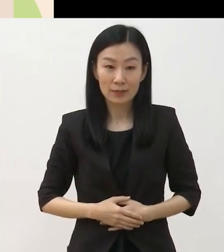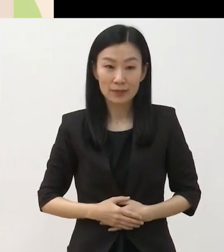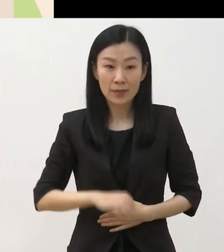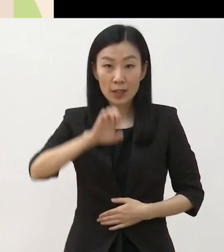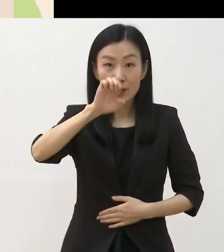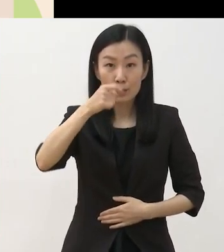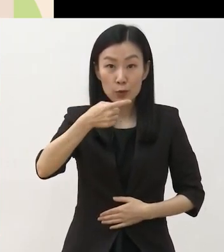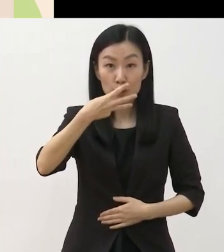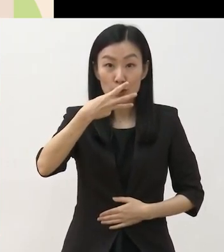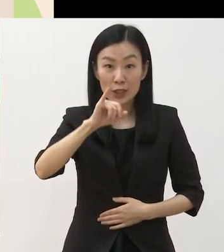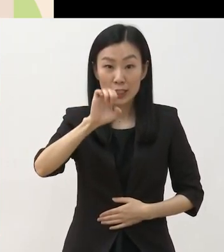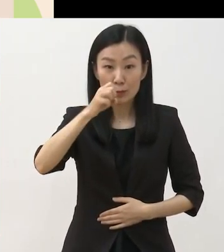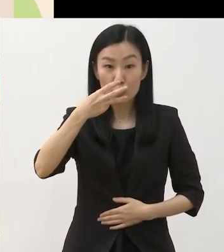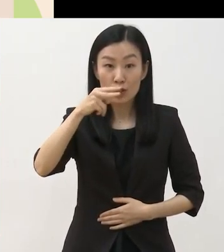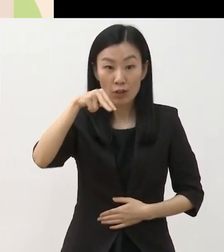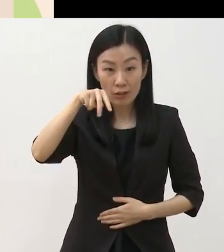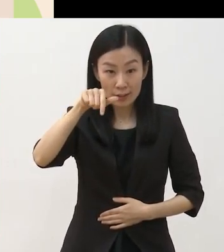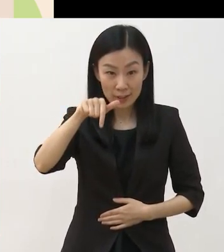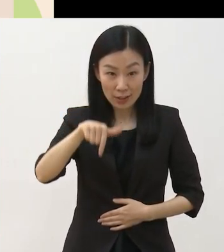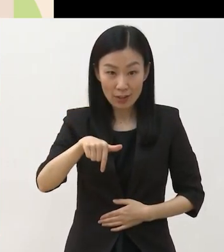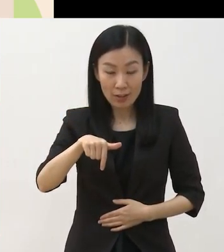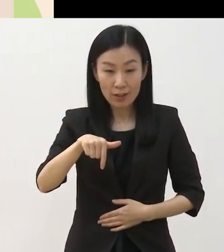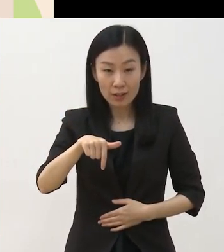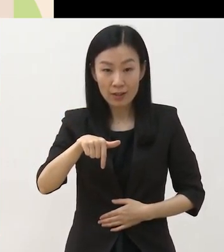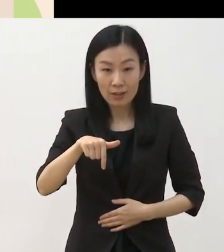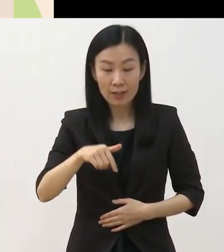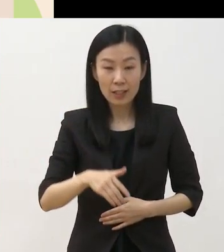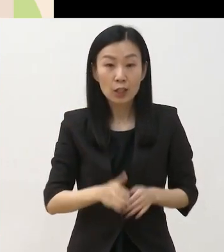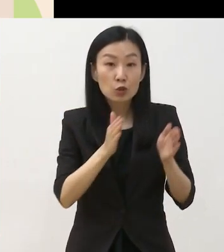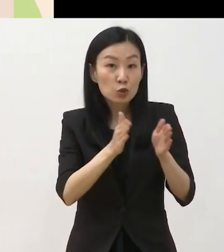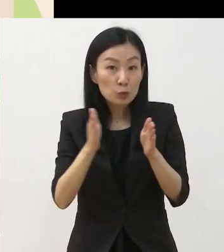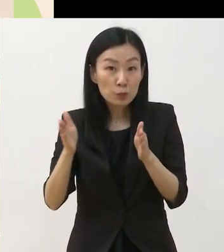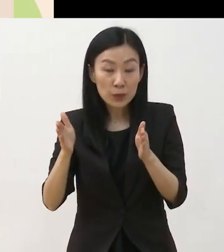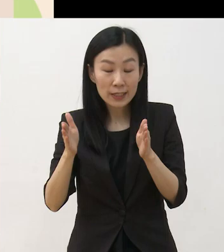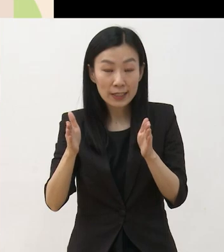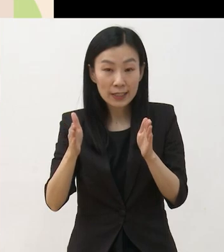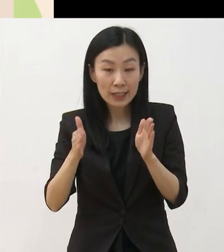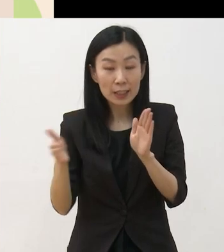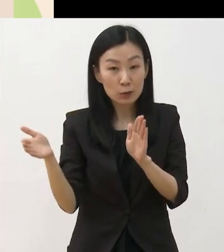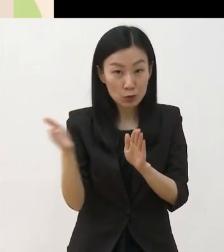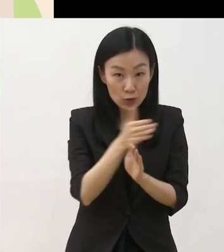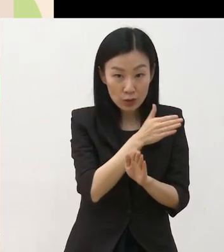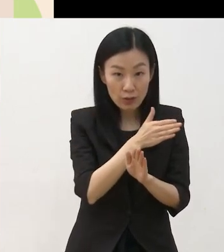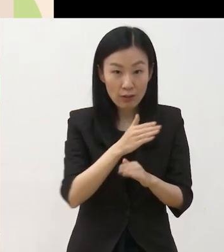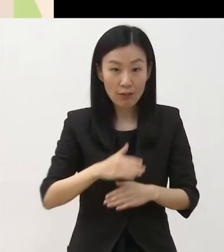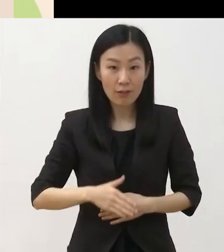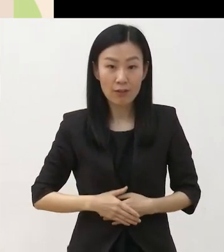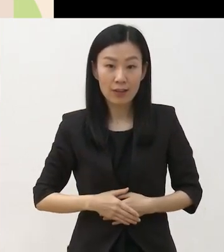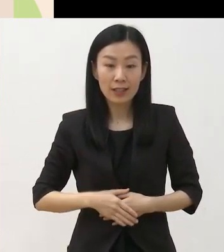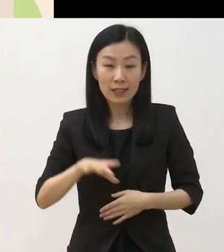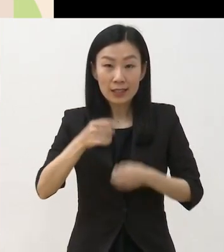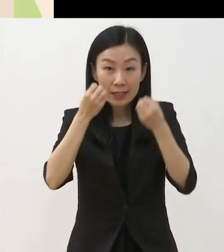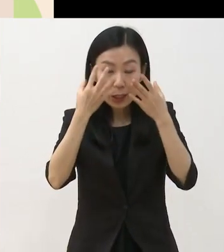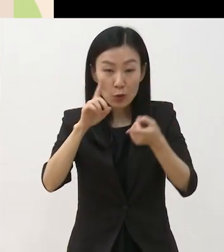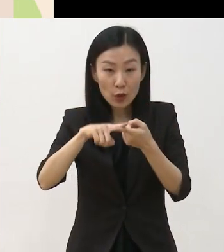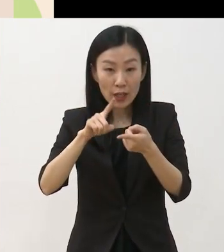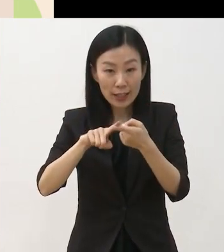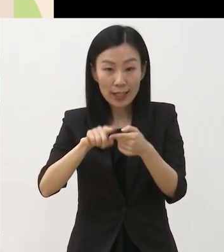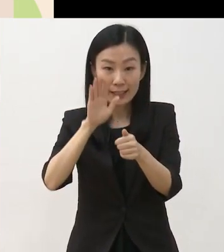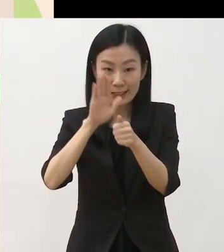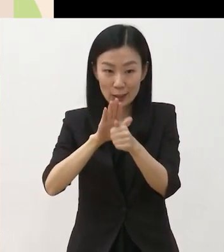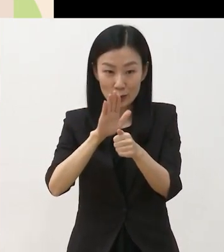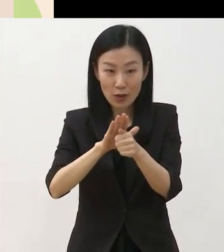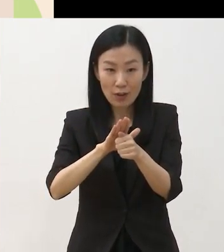프로덕션이라고 하는 발굴 사전 제작 준비 단계부터 신작에 대한 초연 지원, 제공연 지원,